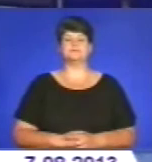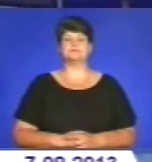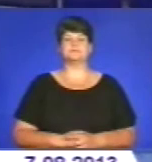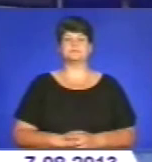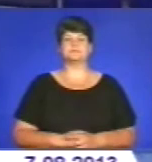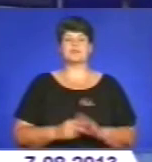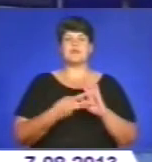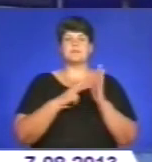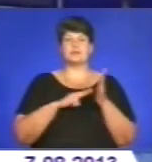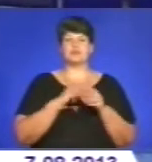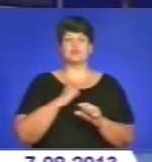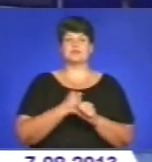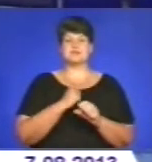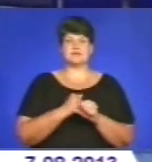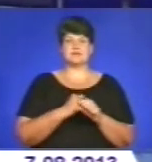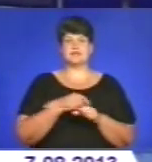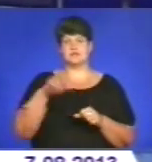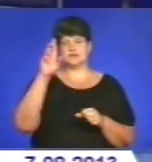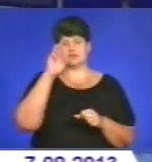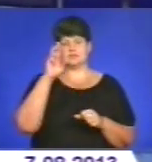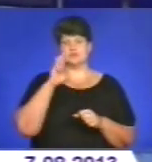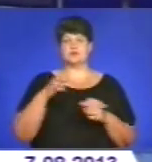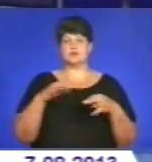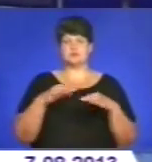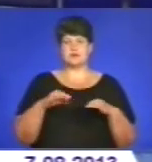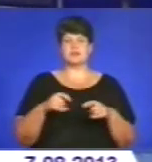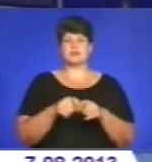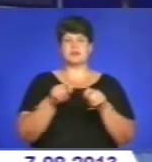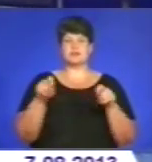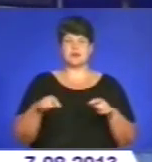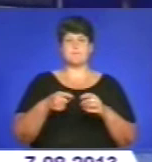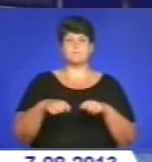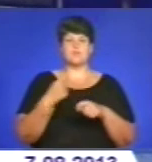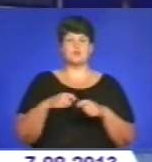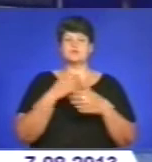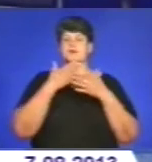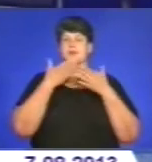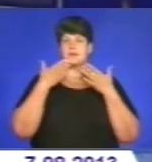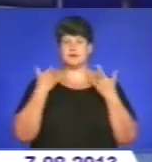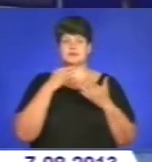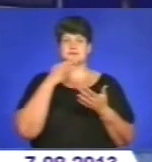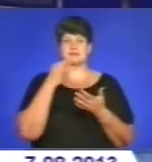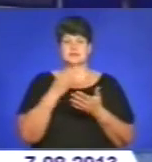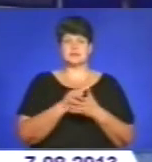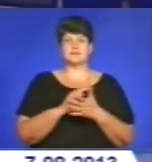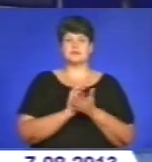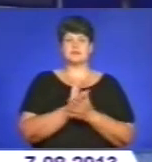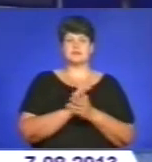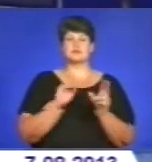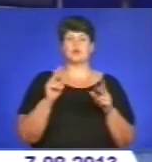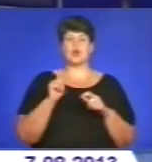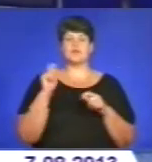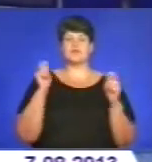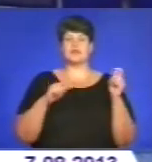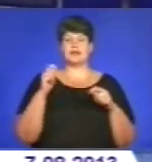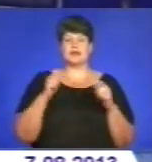Плану у працівників Державтоінспекції щодо розкриття правопорушень не існує, повідомив на прес-конференції заступник начальника